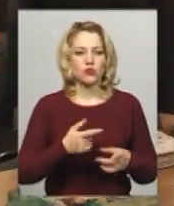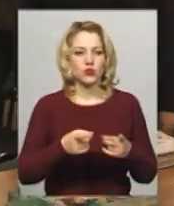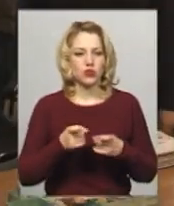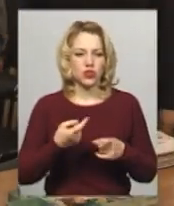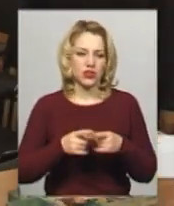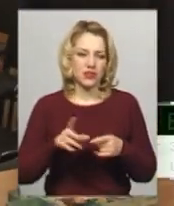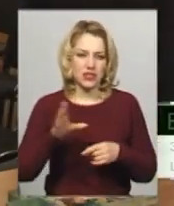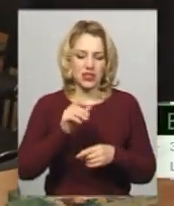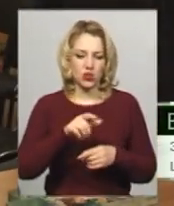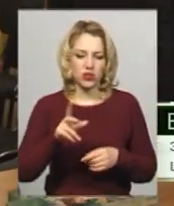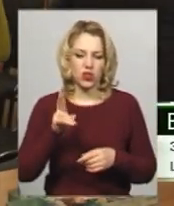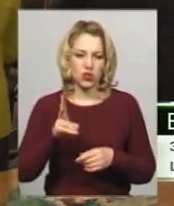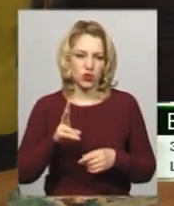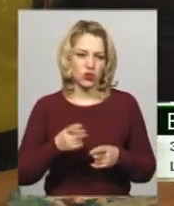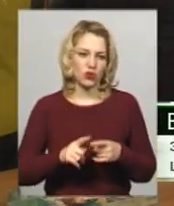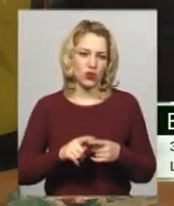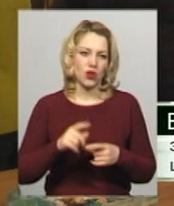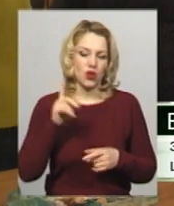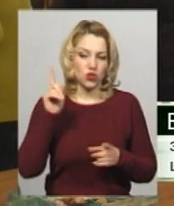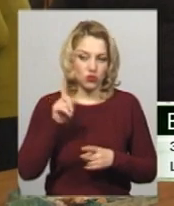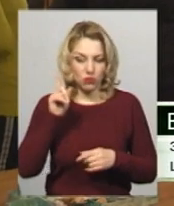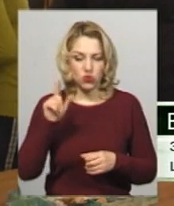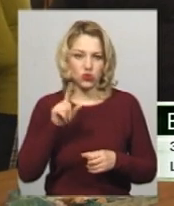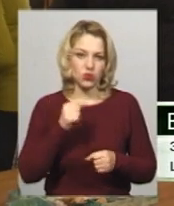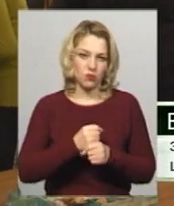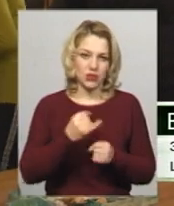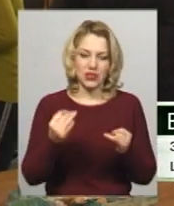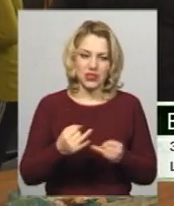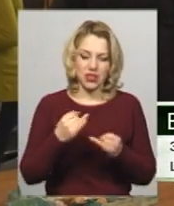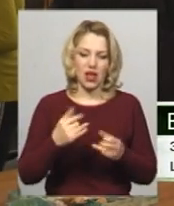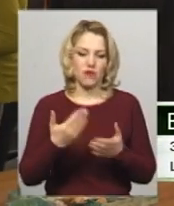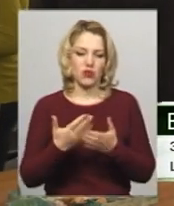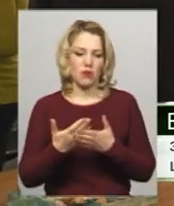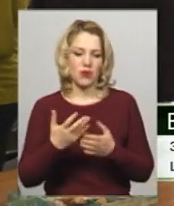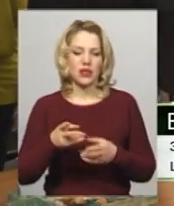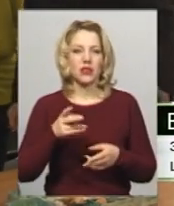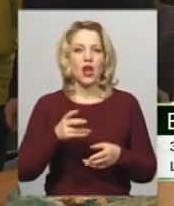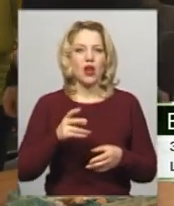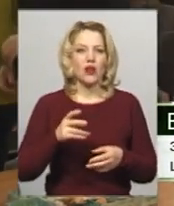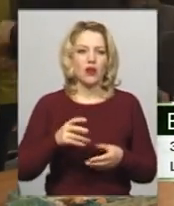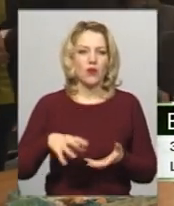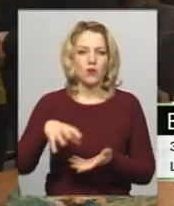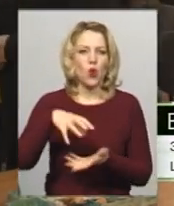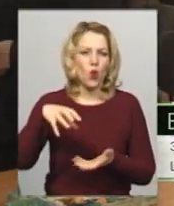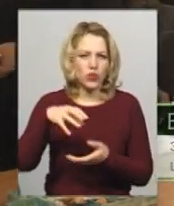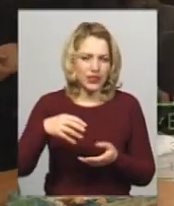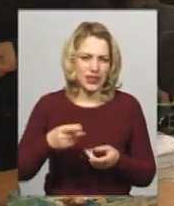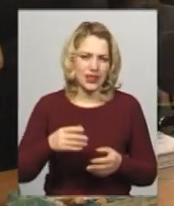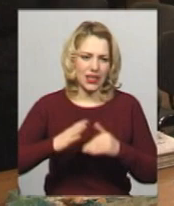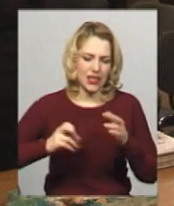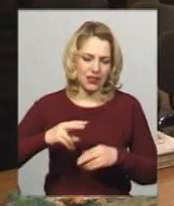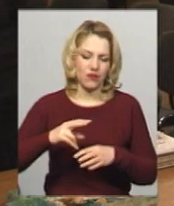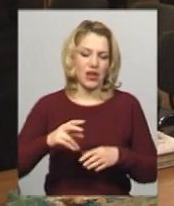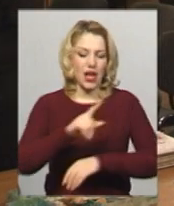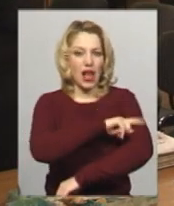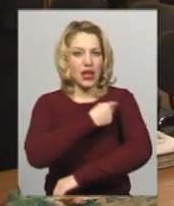всіх людей, які щось сміють дуже цікаво робити, і кондитерів, і навіть лікарів, масажистів. Ми